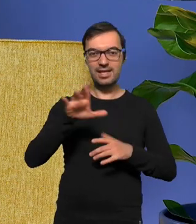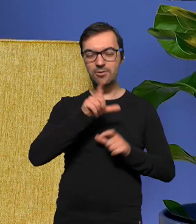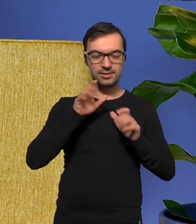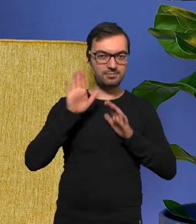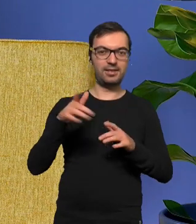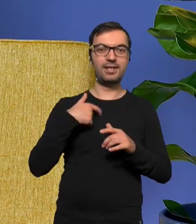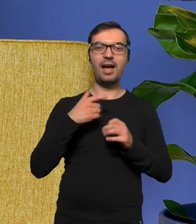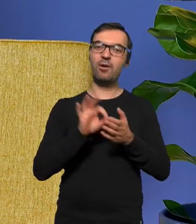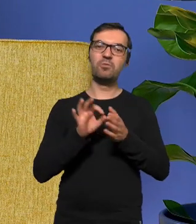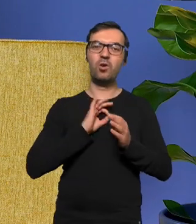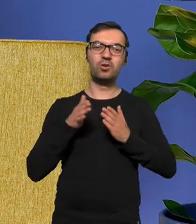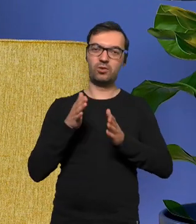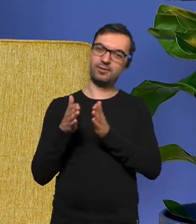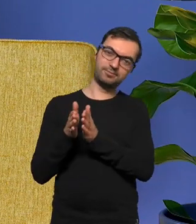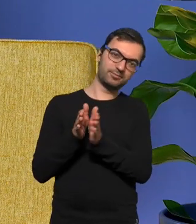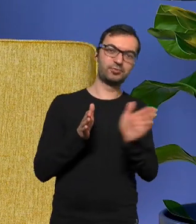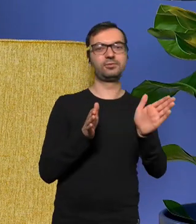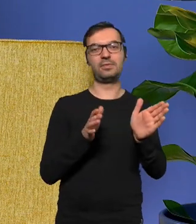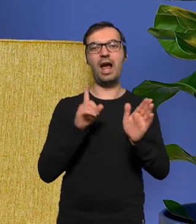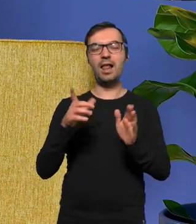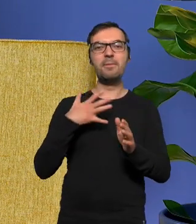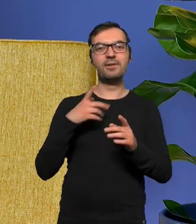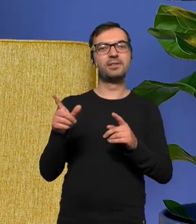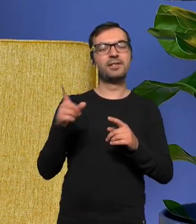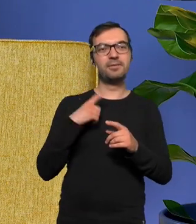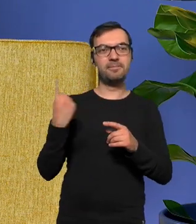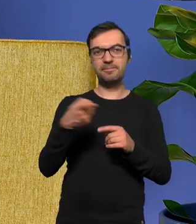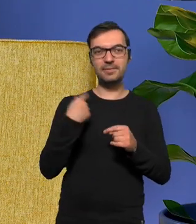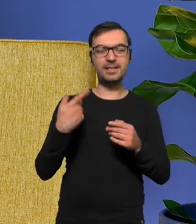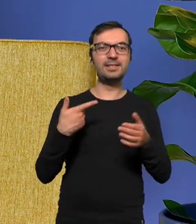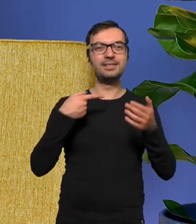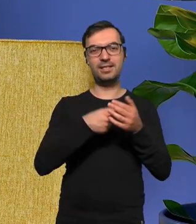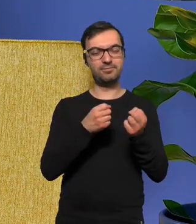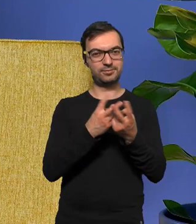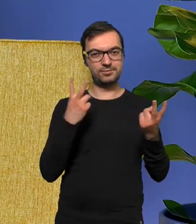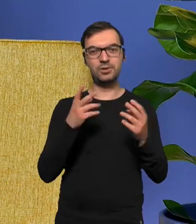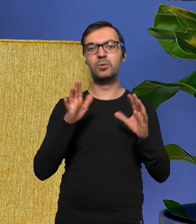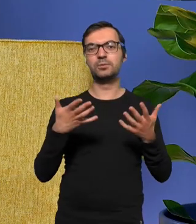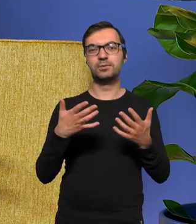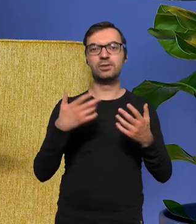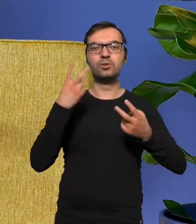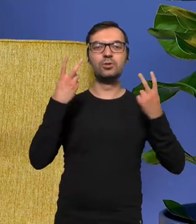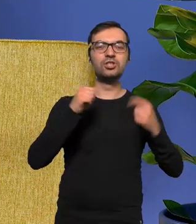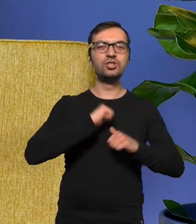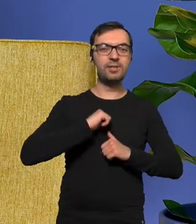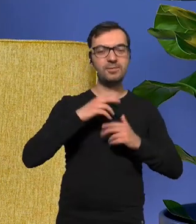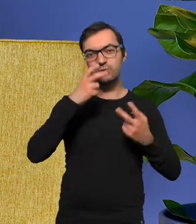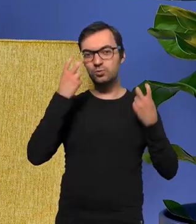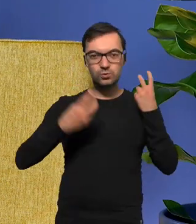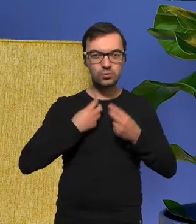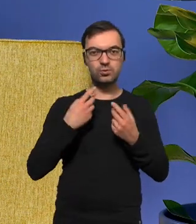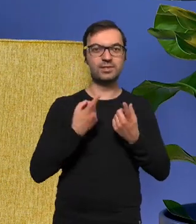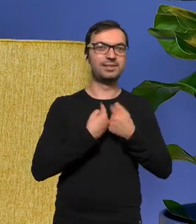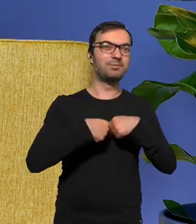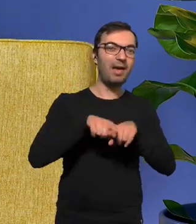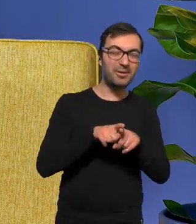ja poszedłem nieco inną drogą ale wydaje mi się że dążymy do tego samego żeby jakoś tam się znajdywać realizować nie wiem czy